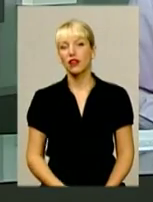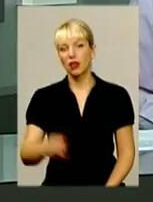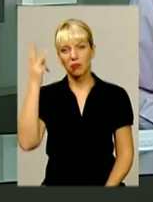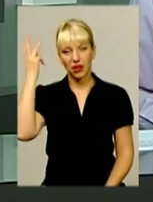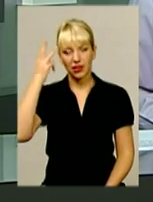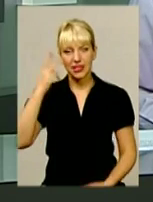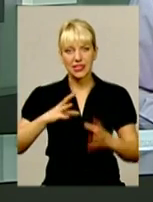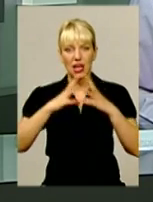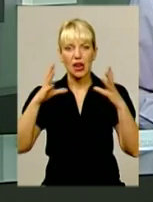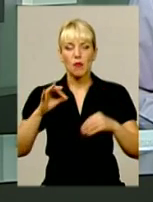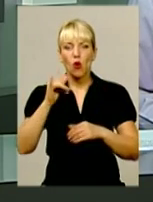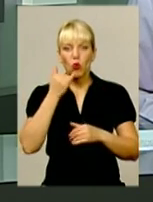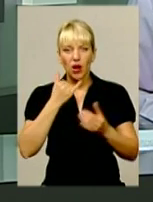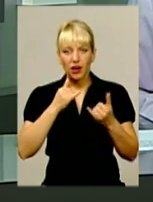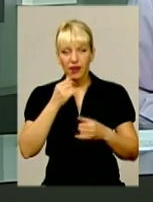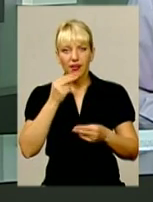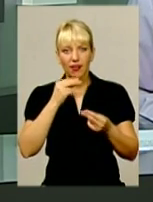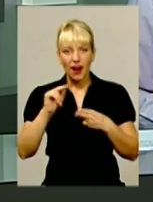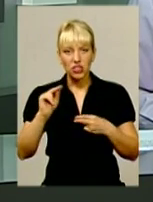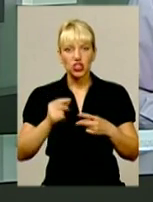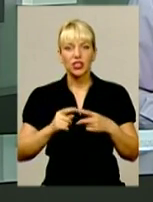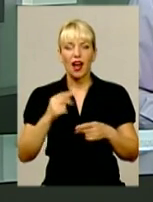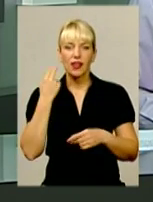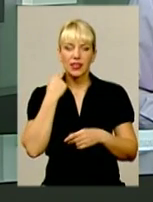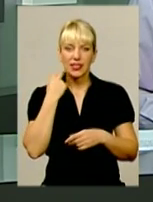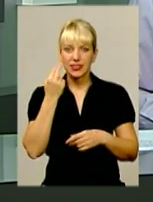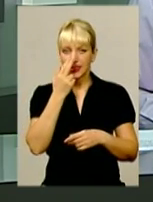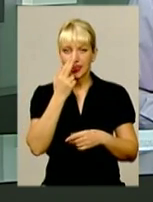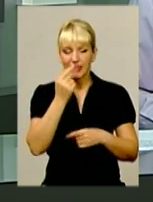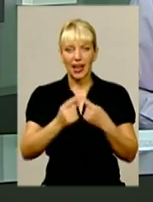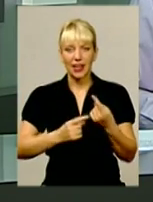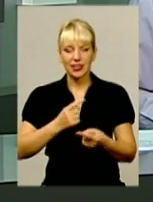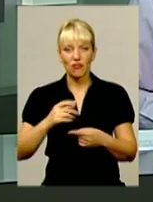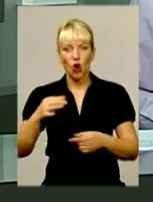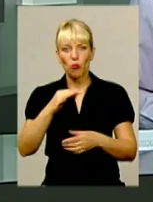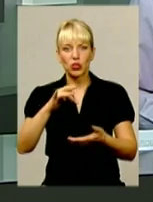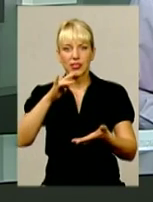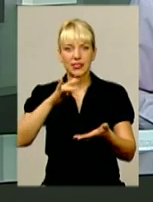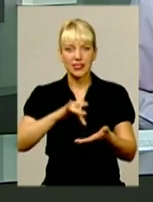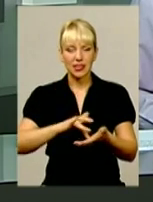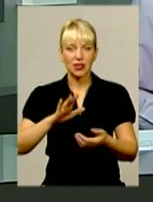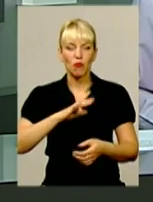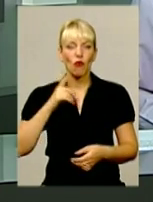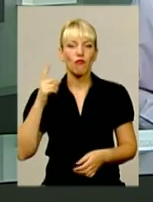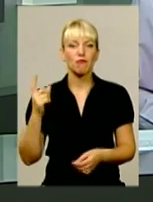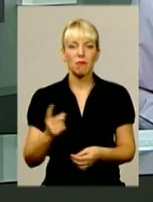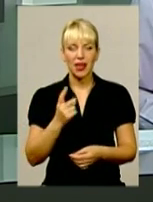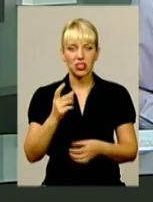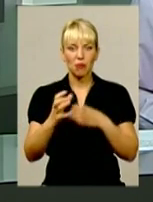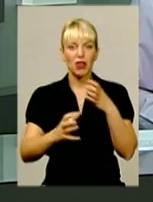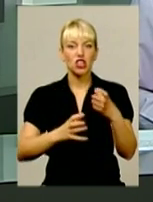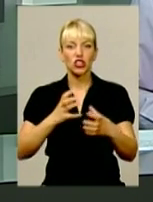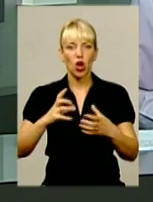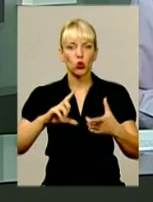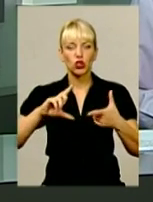Хмельницьке регбі у кращих англійських традиціях. обласному центрі під дощем відбувся перший міжнародний турнір з регбі 7 – Кубок